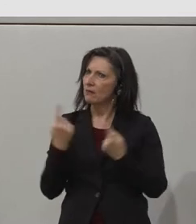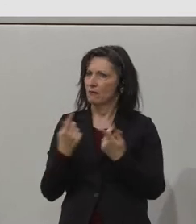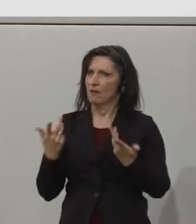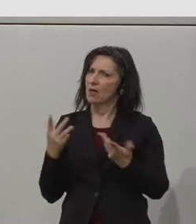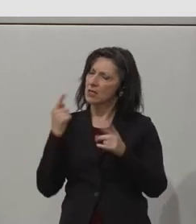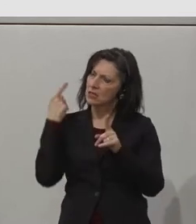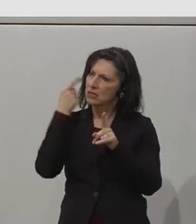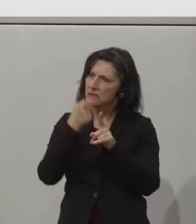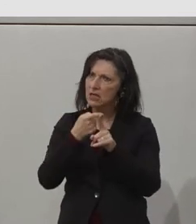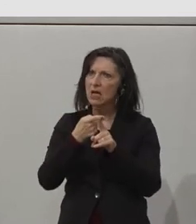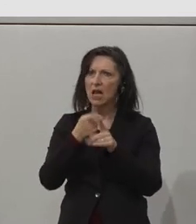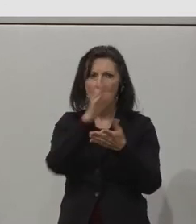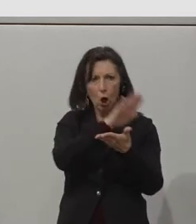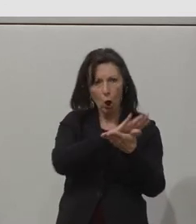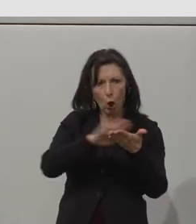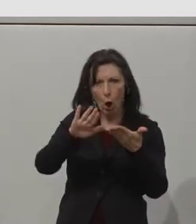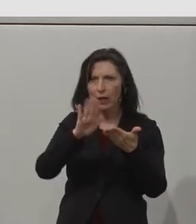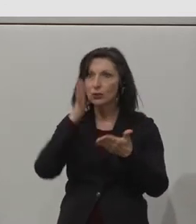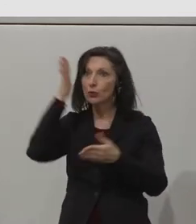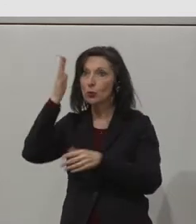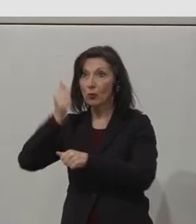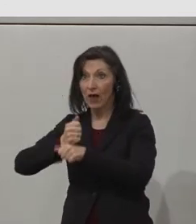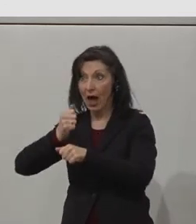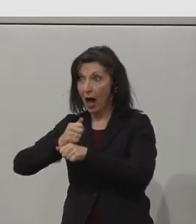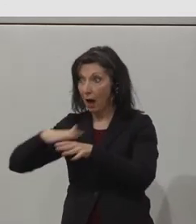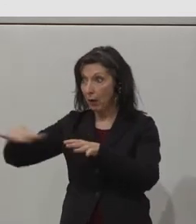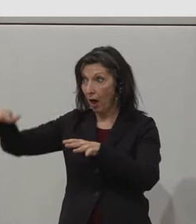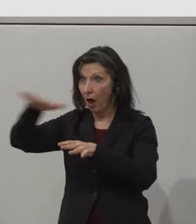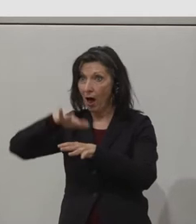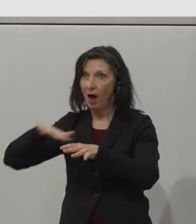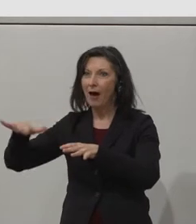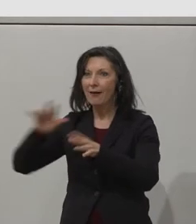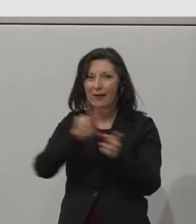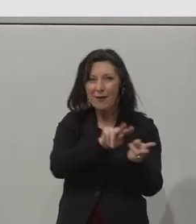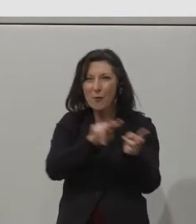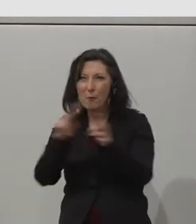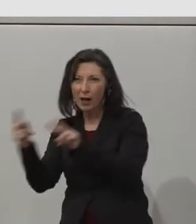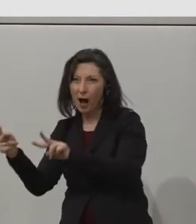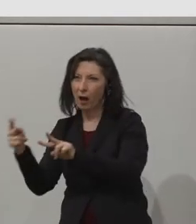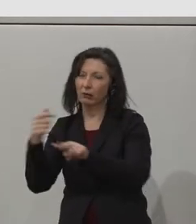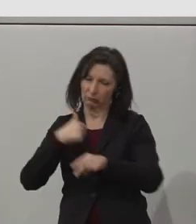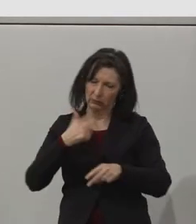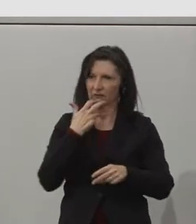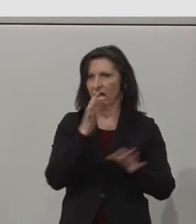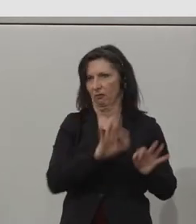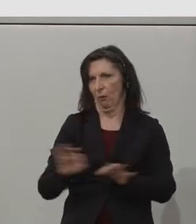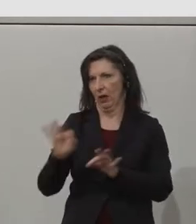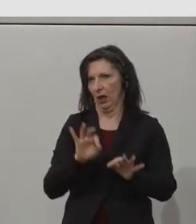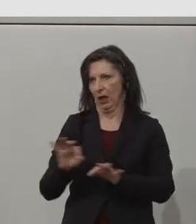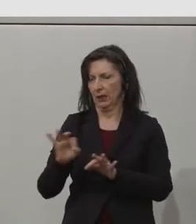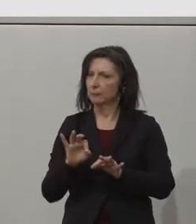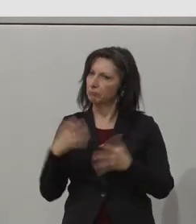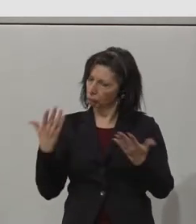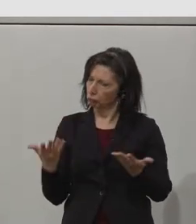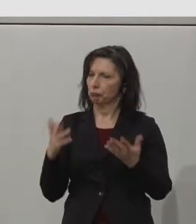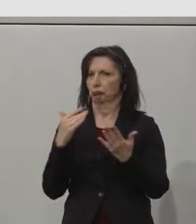So we have implemented a graduate internship or pathways into employment programme. And this has been really,